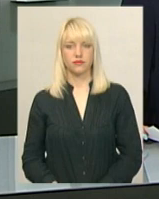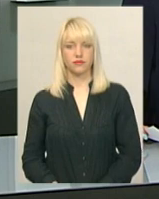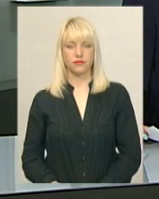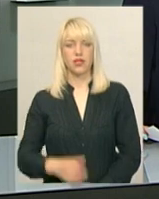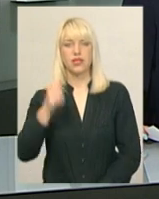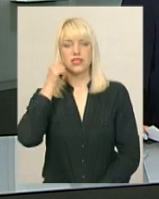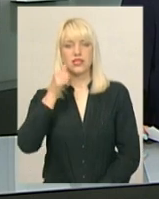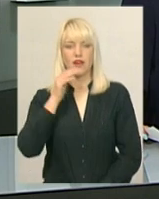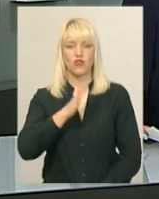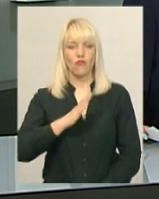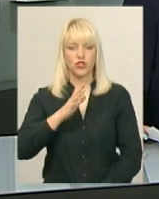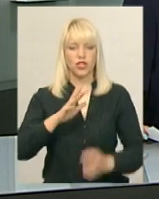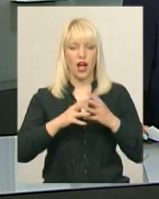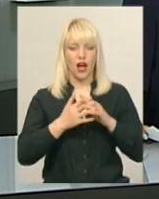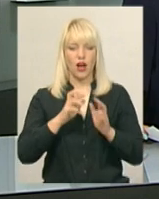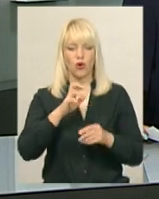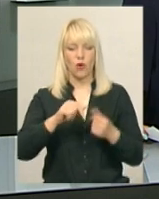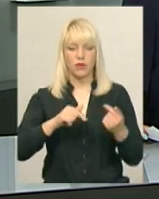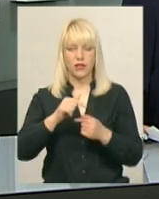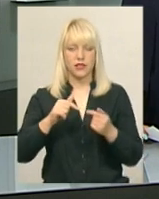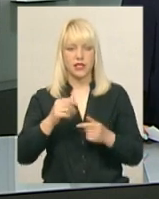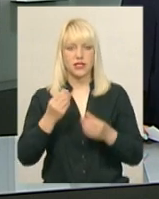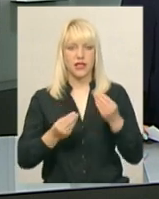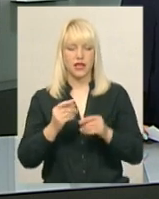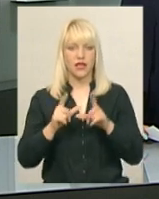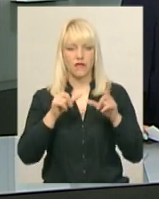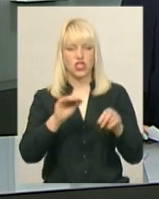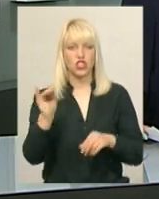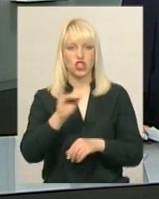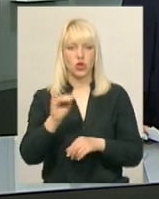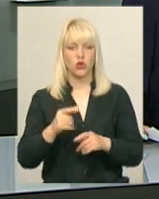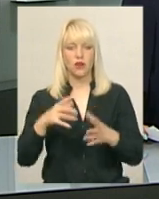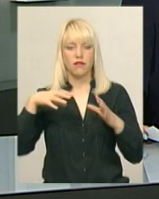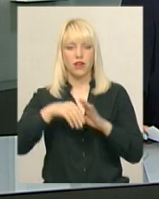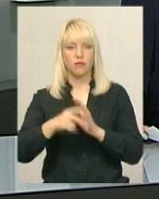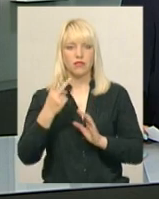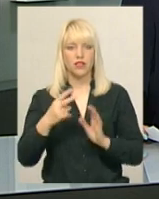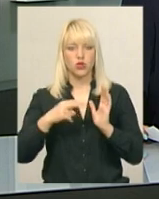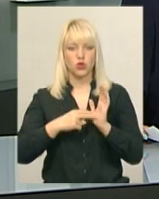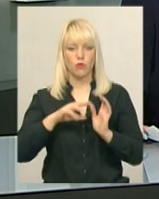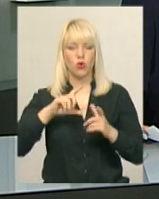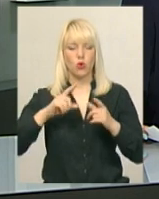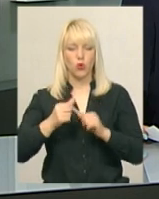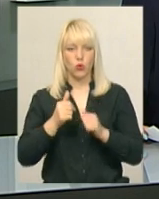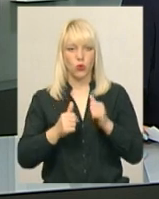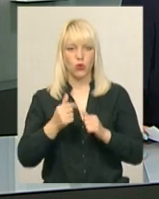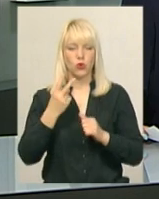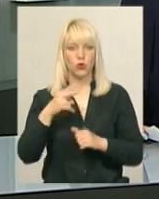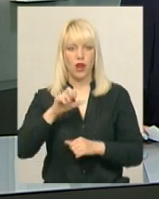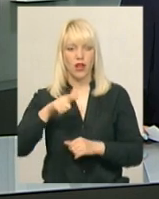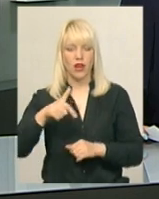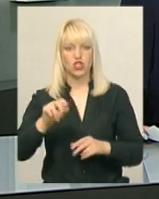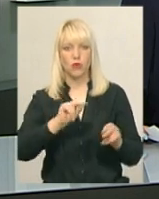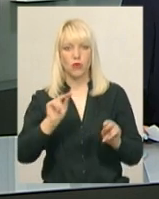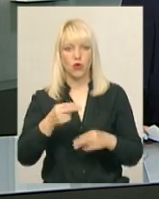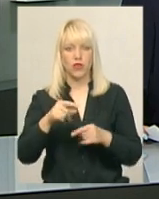Завтра Волочиський агробізнес зіграє на виїзді Житомирським Поліссям у рамках 27-го туру Другої ліги Чемпіонату України з футболу. Матч